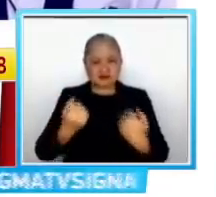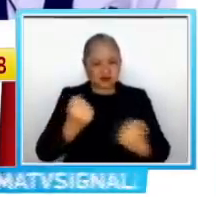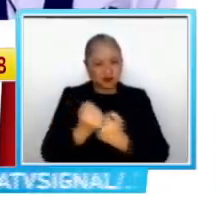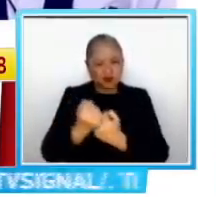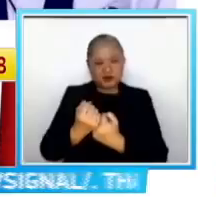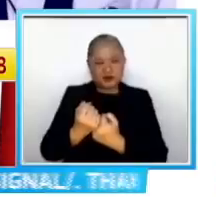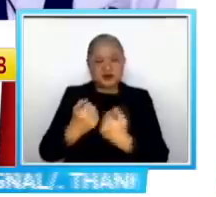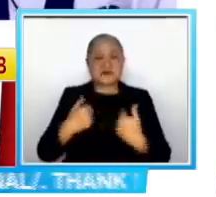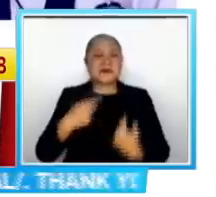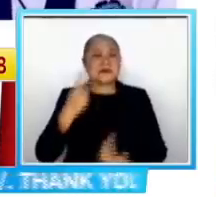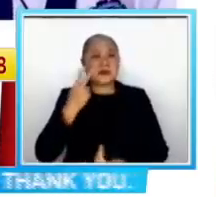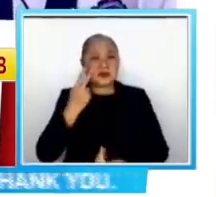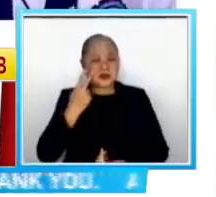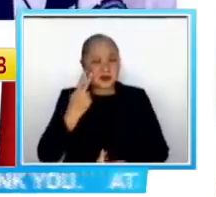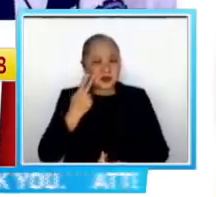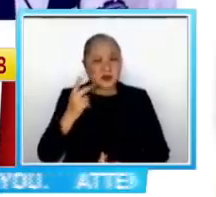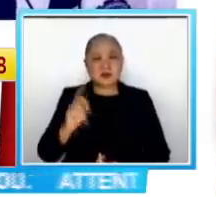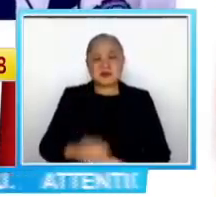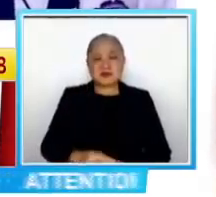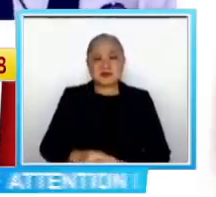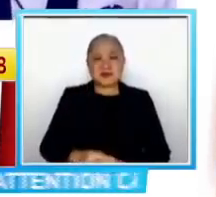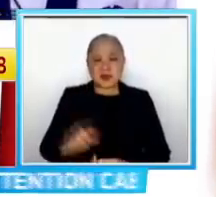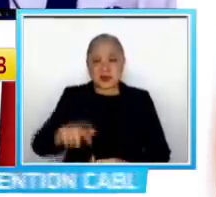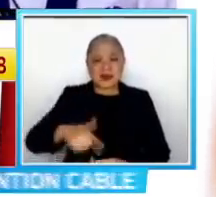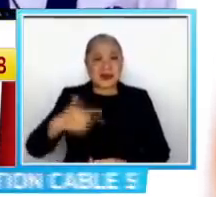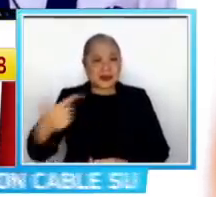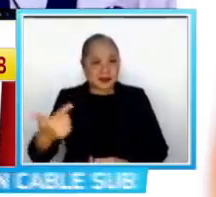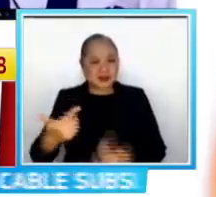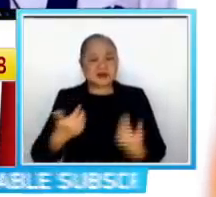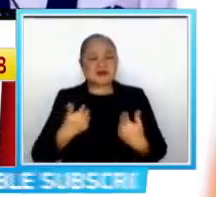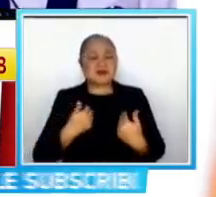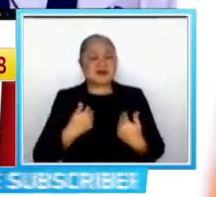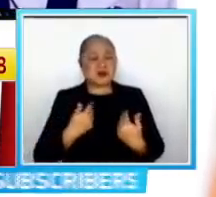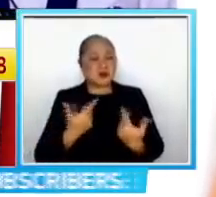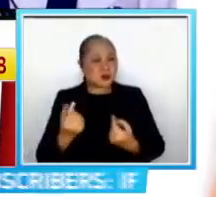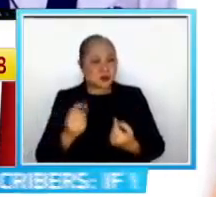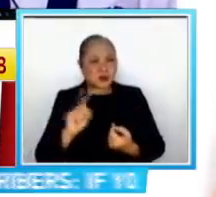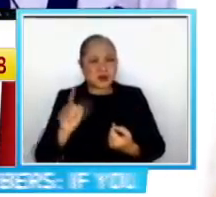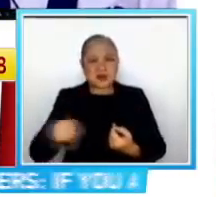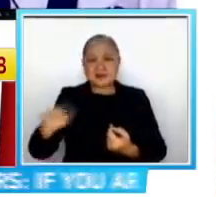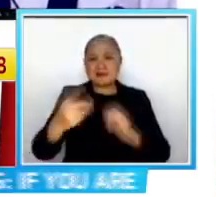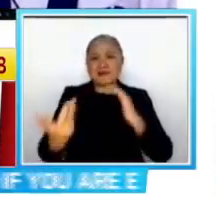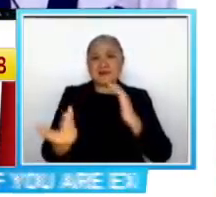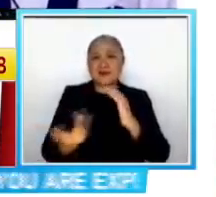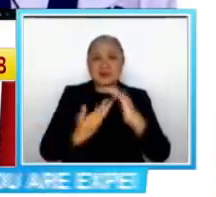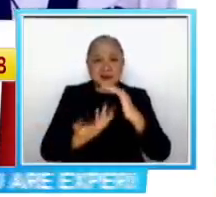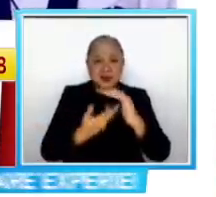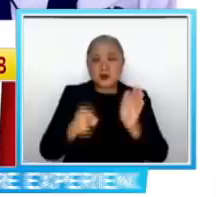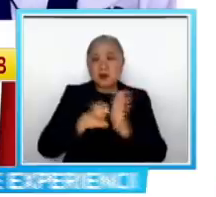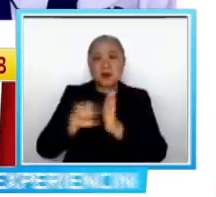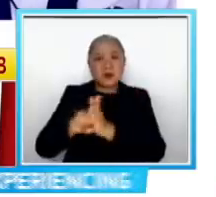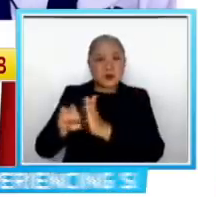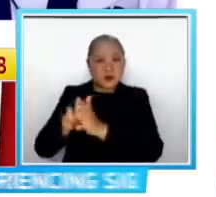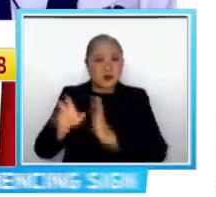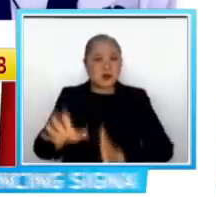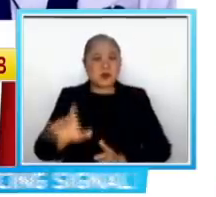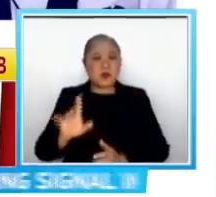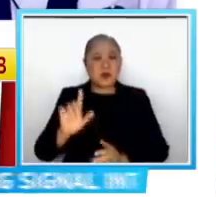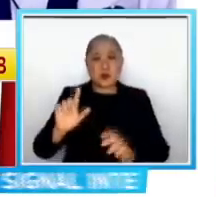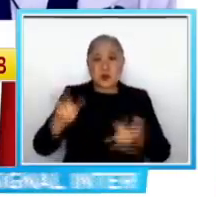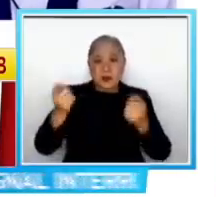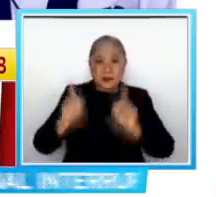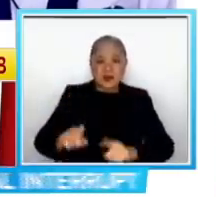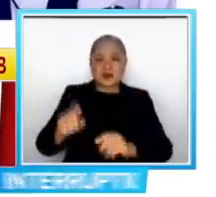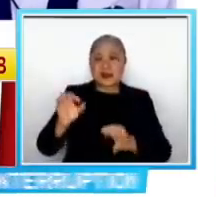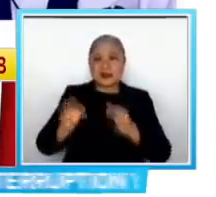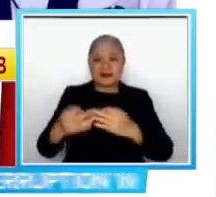natin yan On the other side of the equation naman yung ating mga commuters, what will happen po? Pag pinasa po natin yung